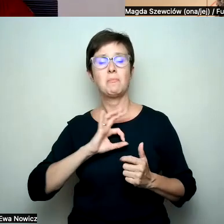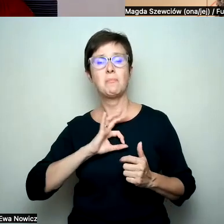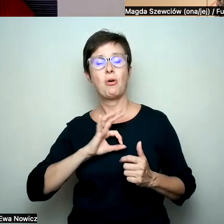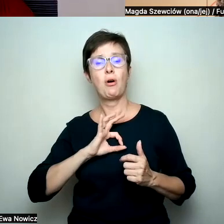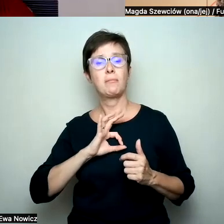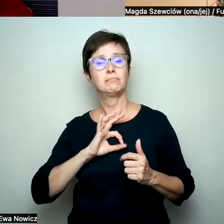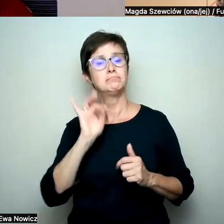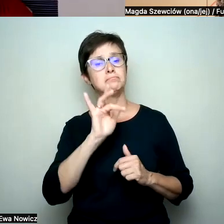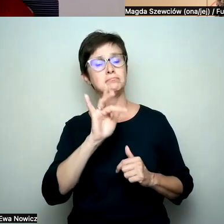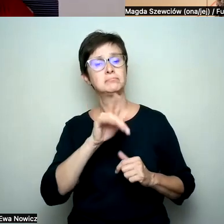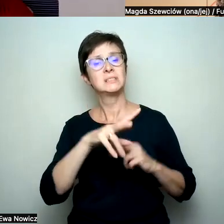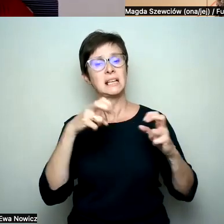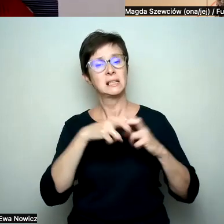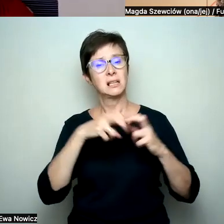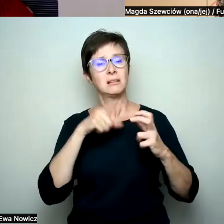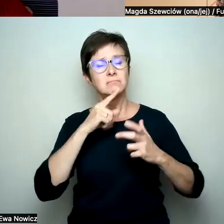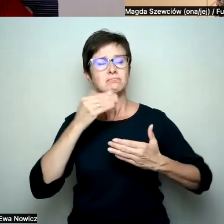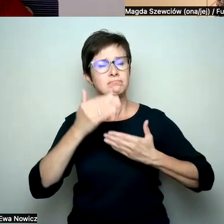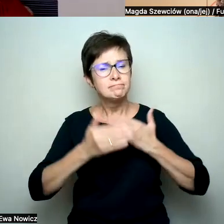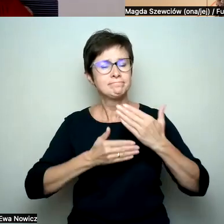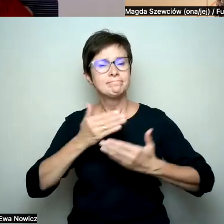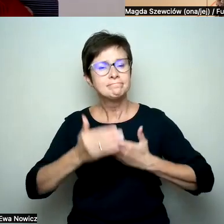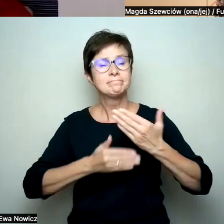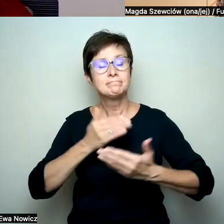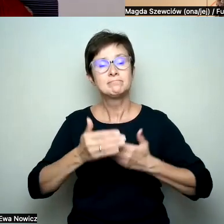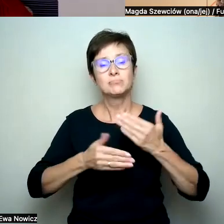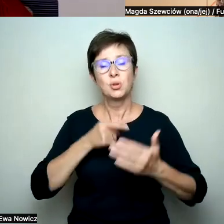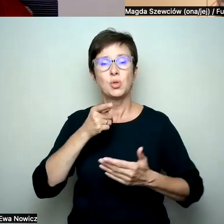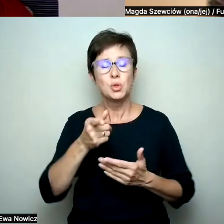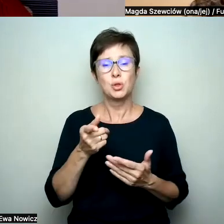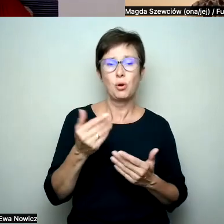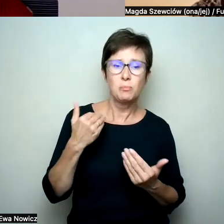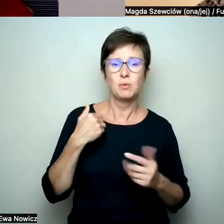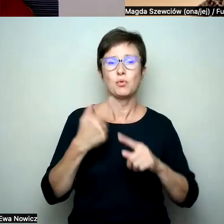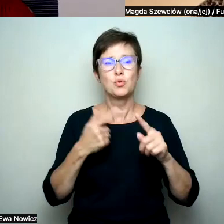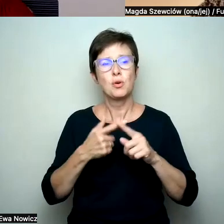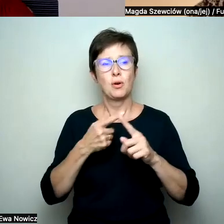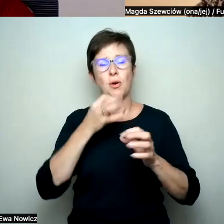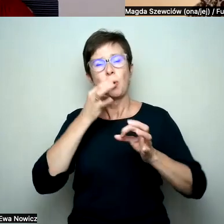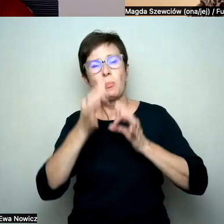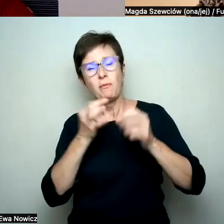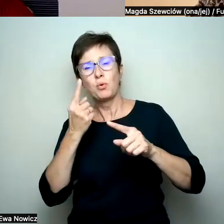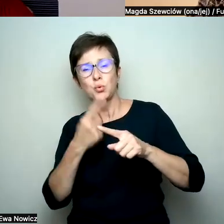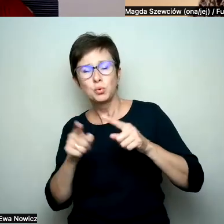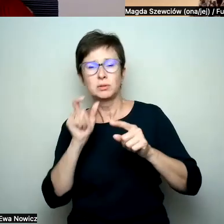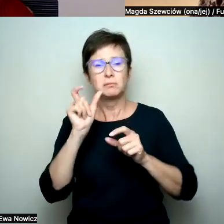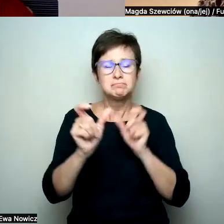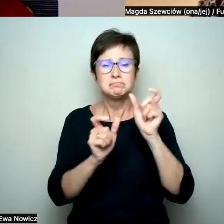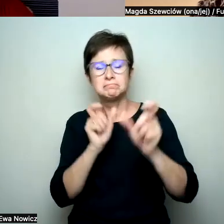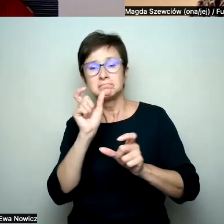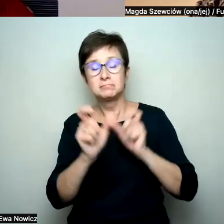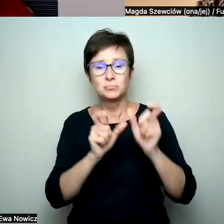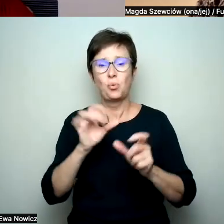tam dojrzewała, więc chwilowo to były po prostu jakieś tam anegdotki na temat różnych